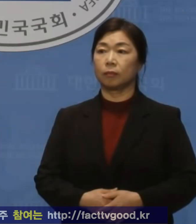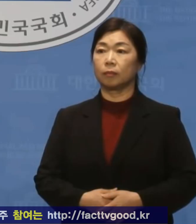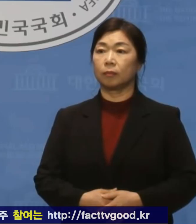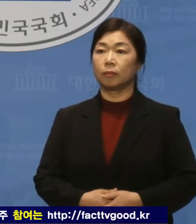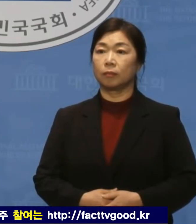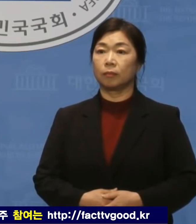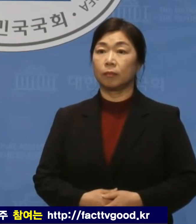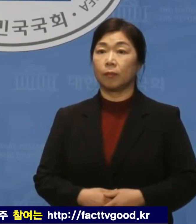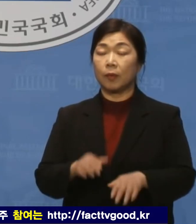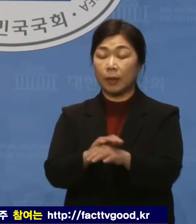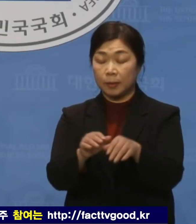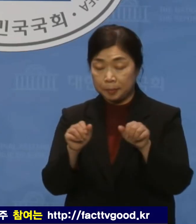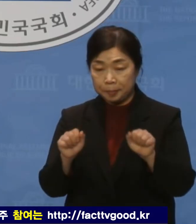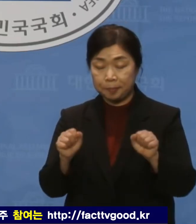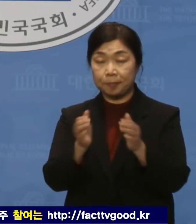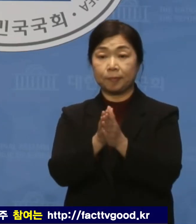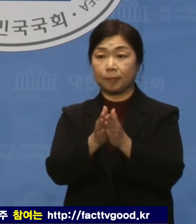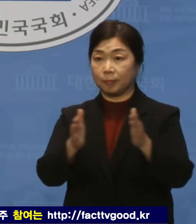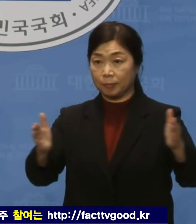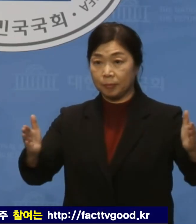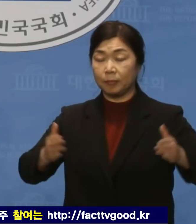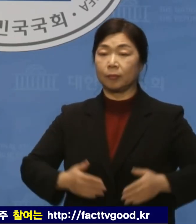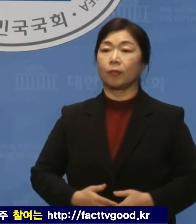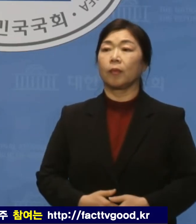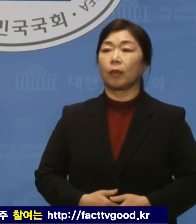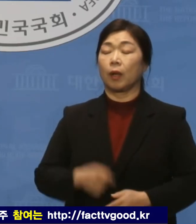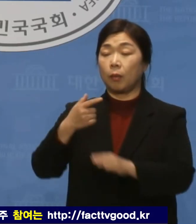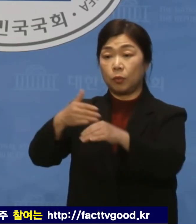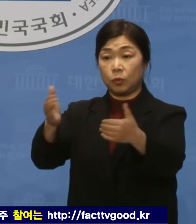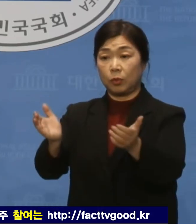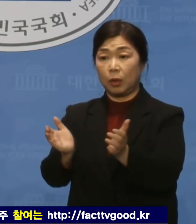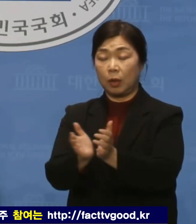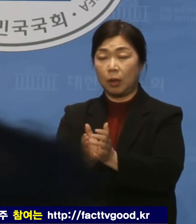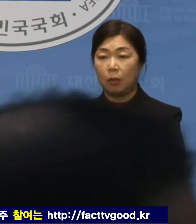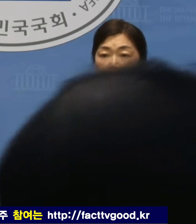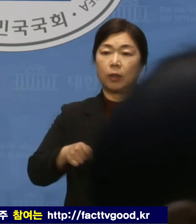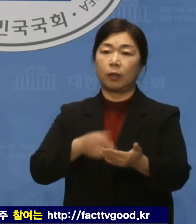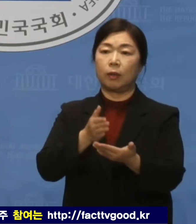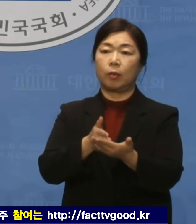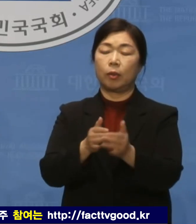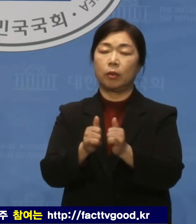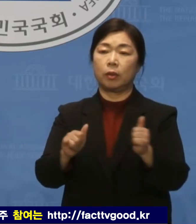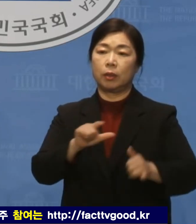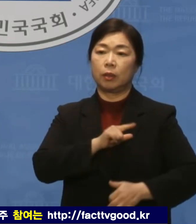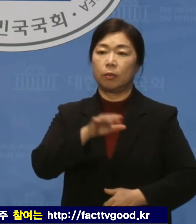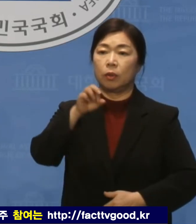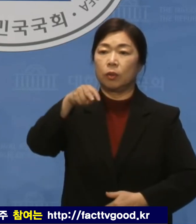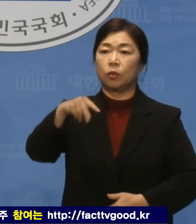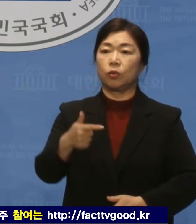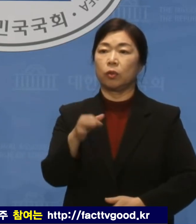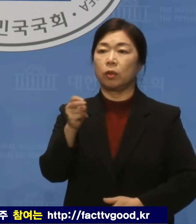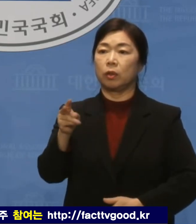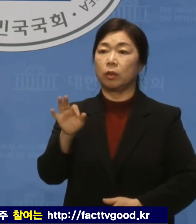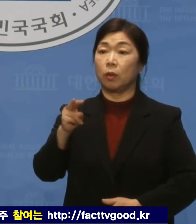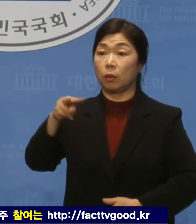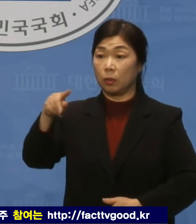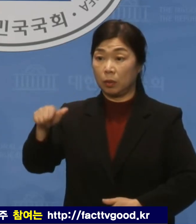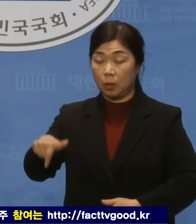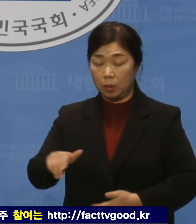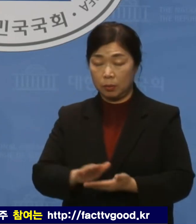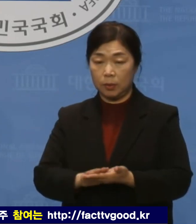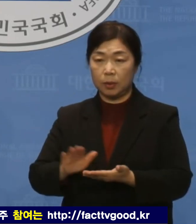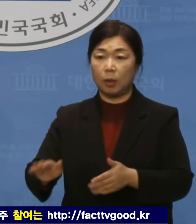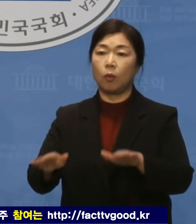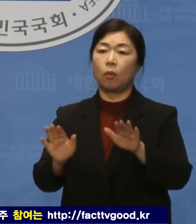네 시작하겠습니다. 더불어민주당 원내대변인 윤영록입니다. 오늘은 두